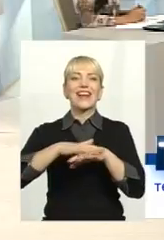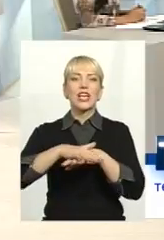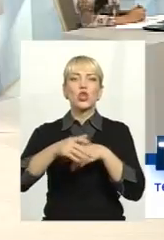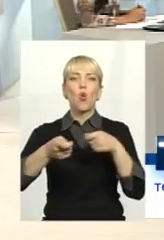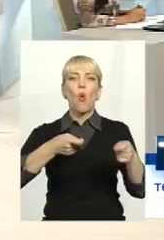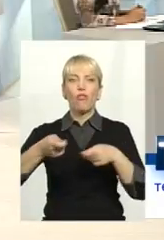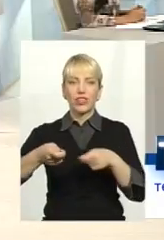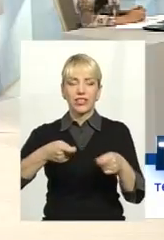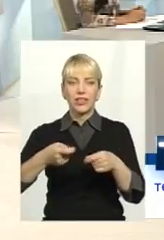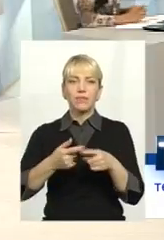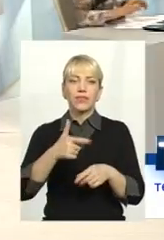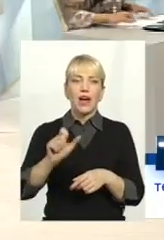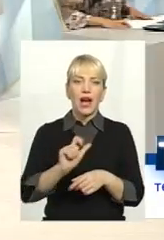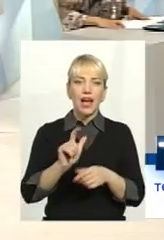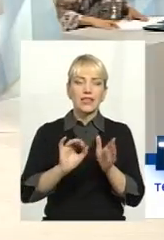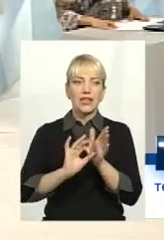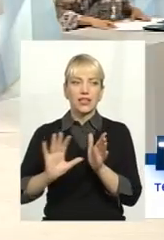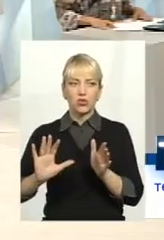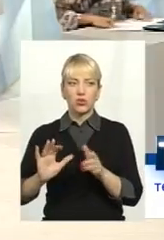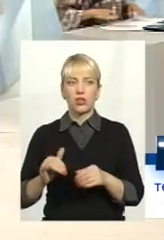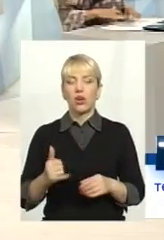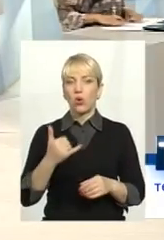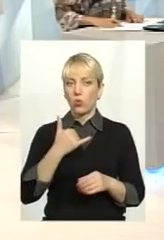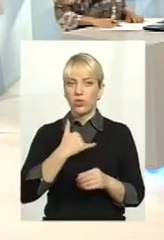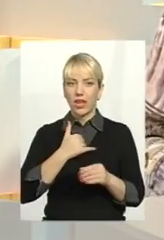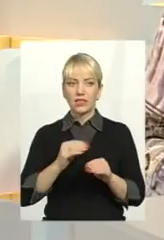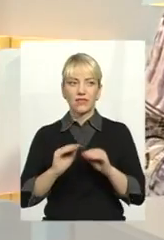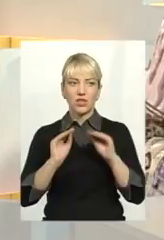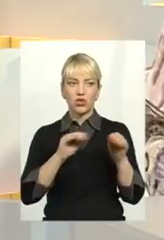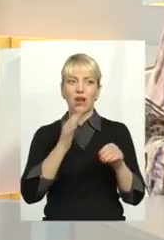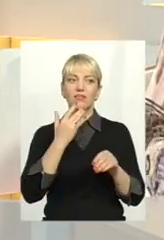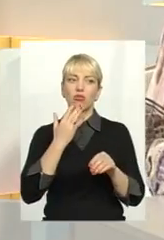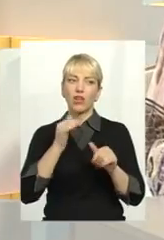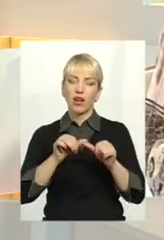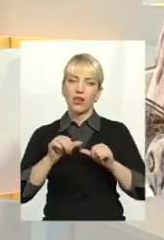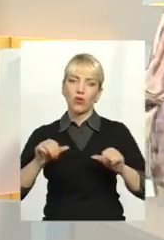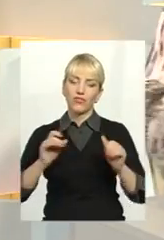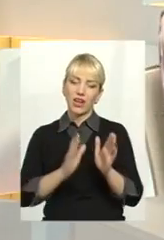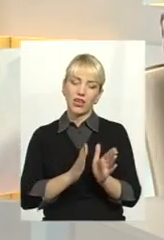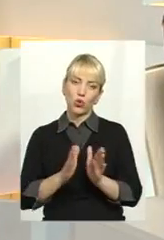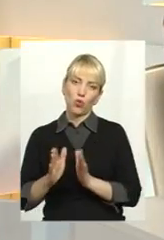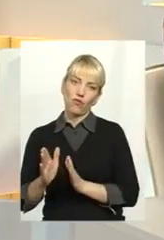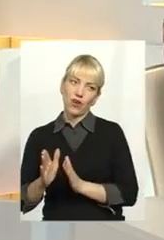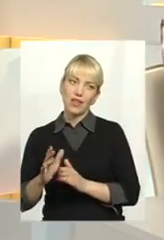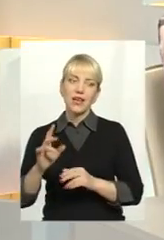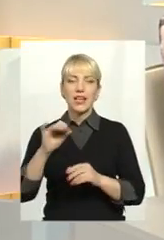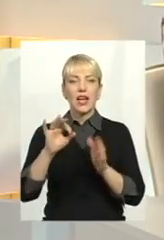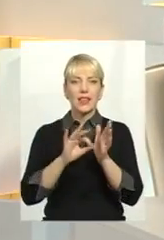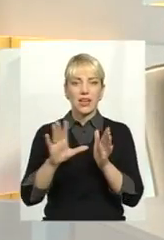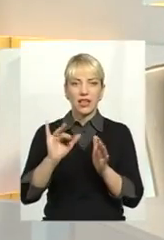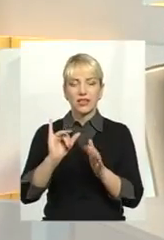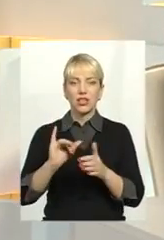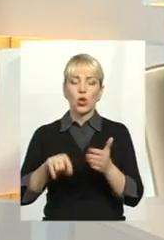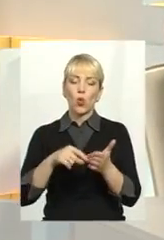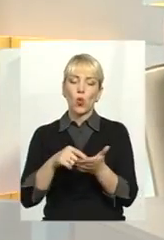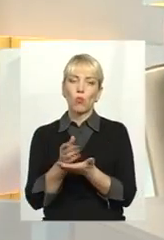ринкову ціну на газ, на електроенергію. У нас значить, встановлює Національна комісія з питань регулювання електроенергетики і комунальних